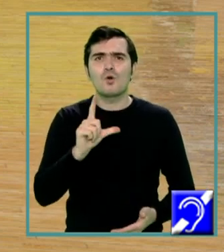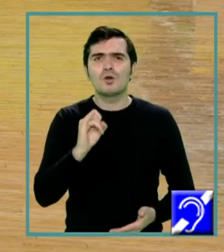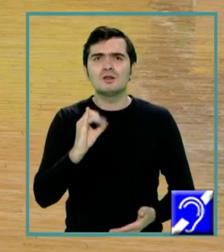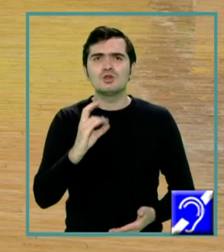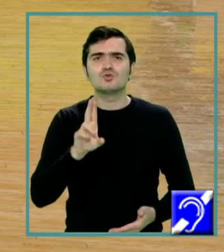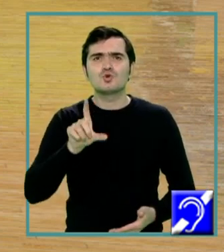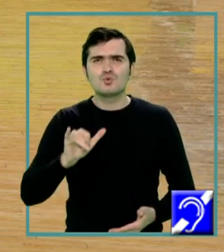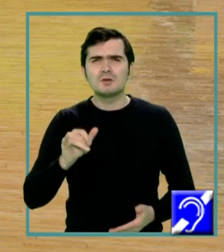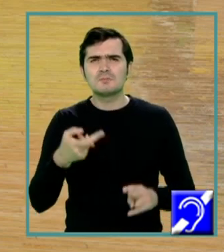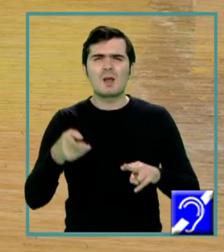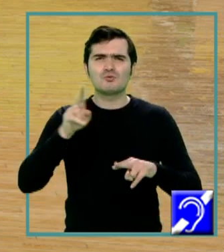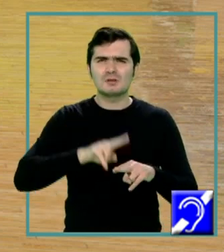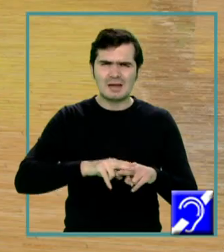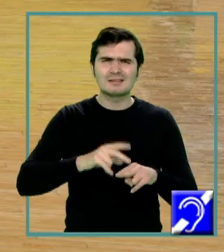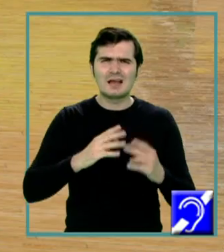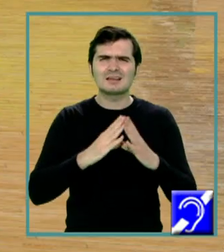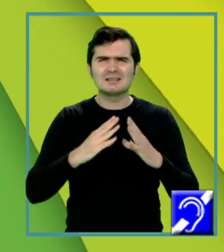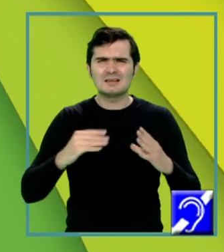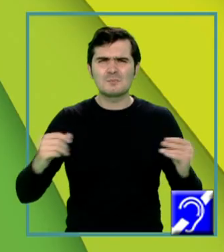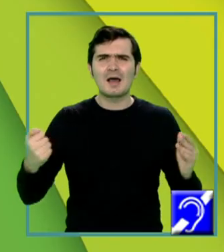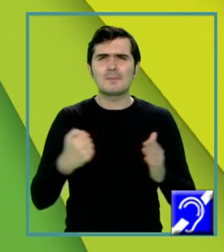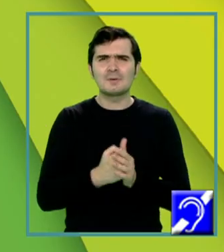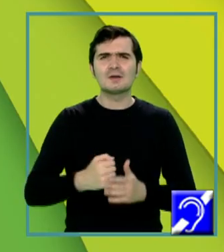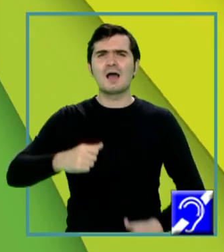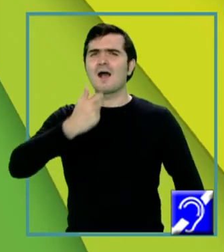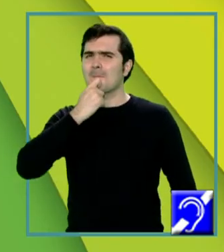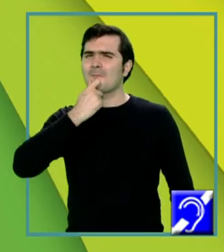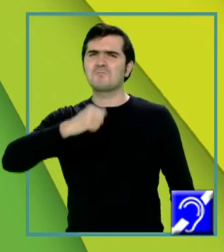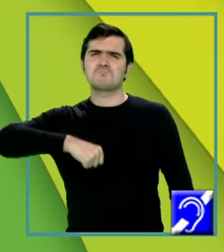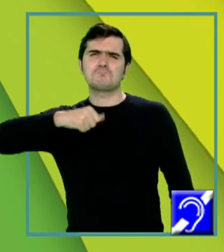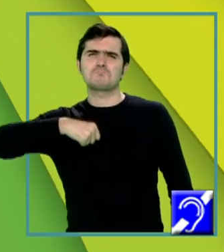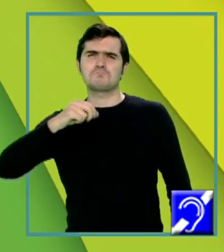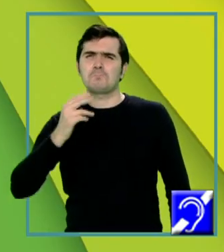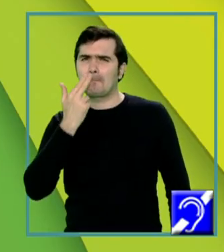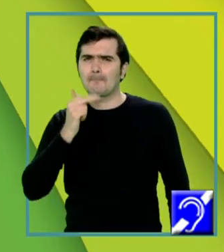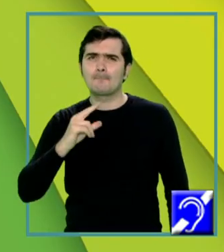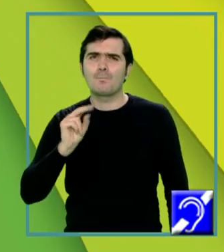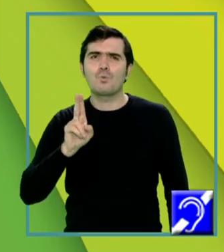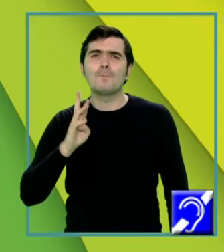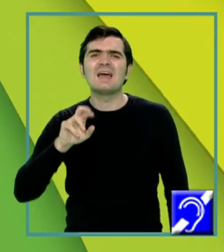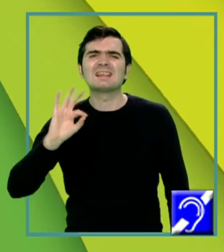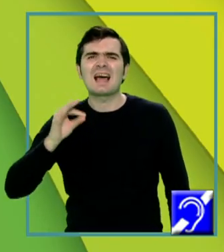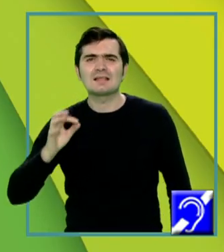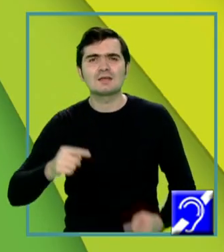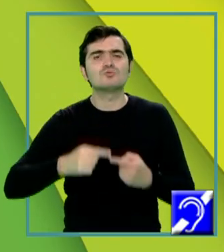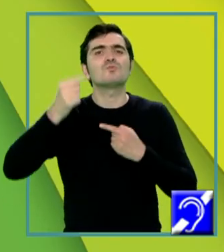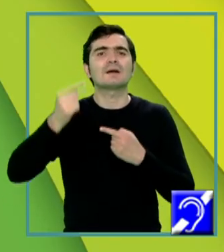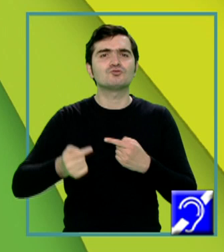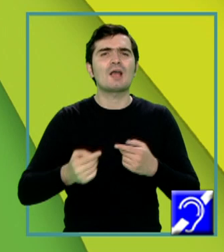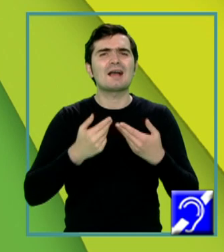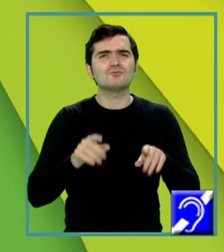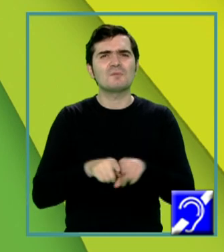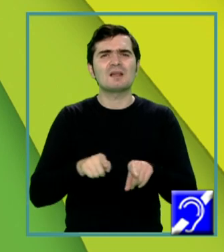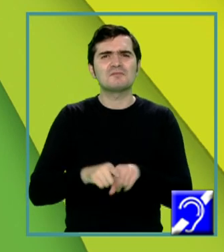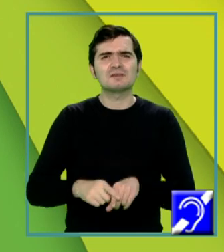Majoritatea din ei dispar până la pubertate. Începând cu pubertatea însă, începe să se maturizeze câte